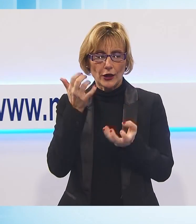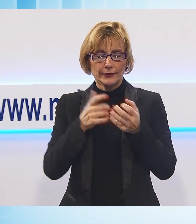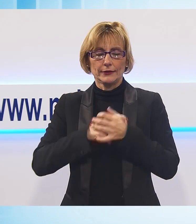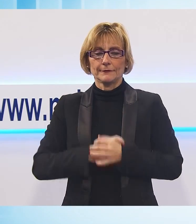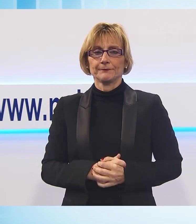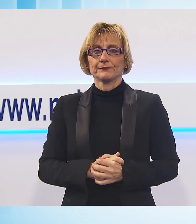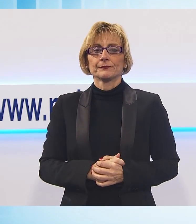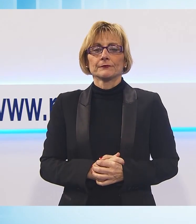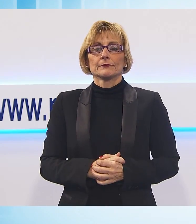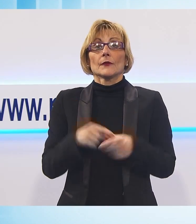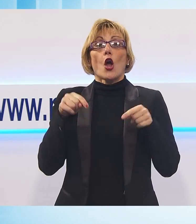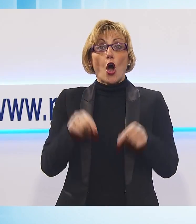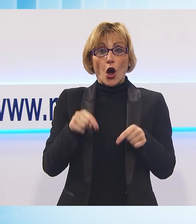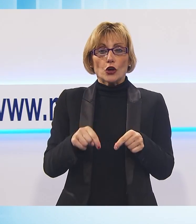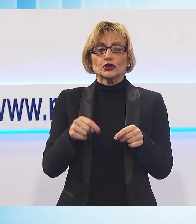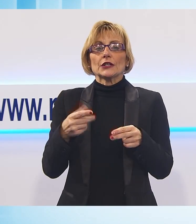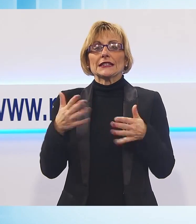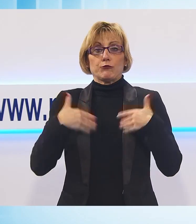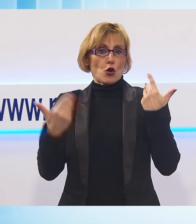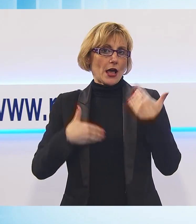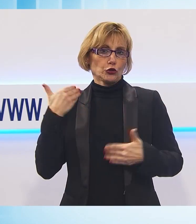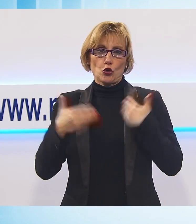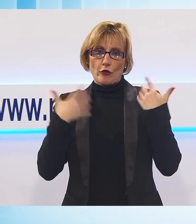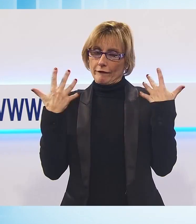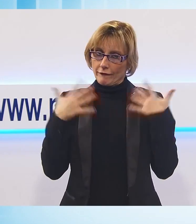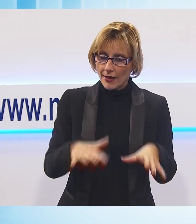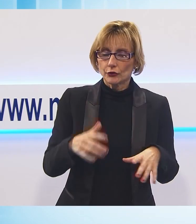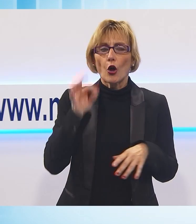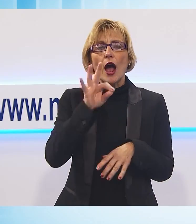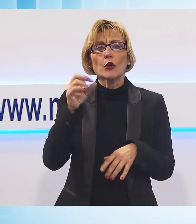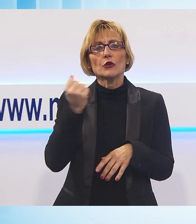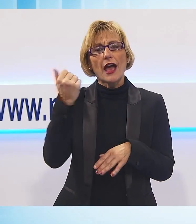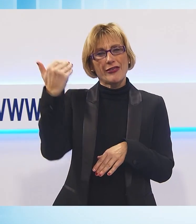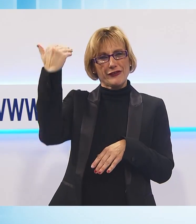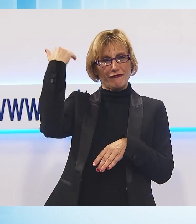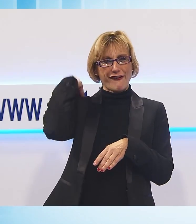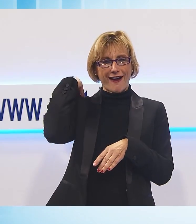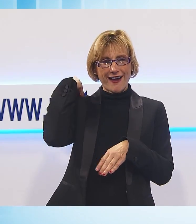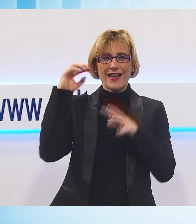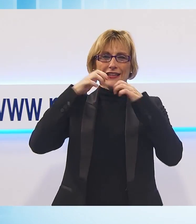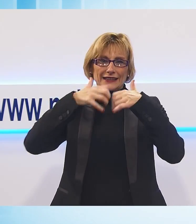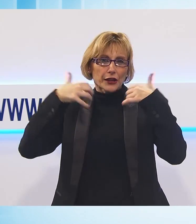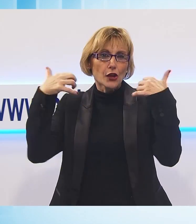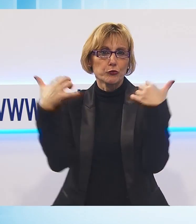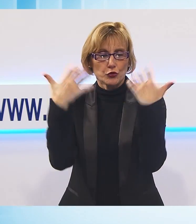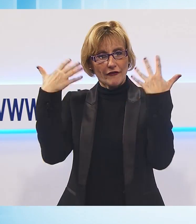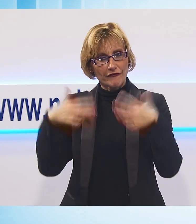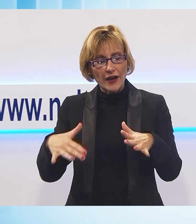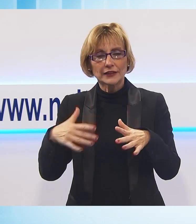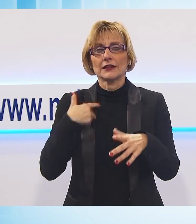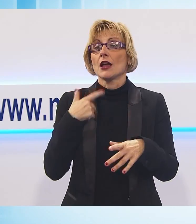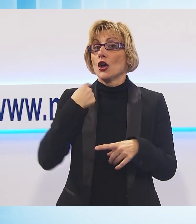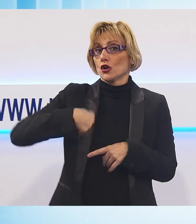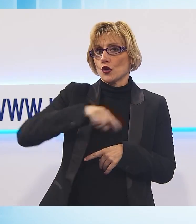qualche anno fa con la tribuna, non ci vogliamo fermare qui, ma vogliamo passo dopo passo rendere questo